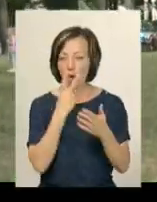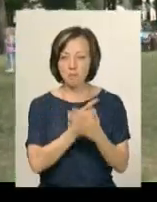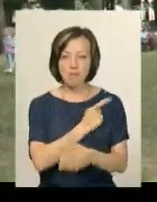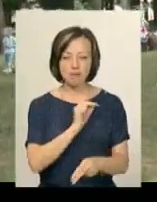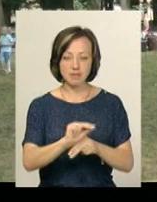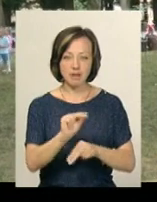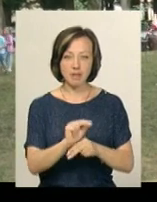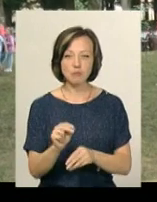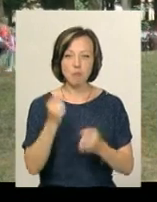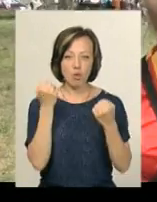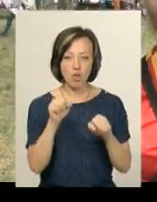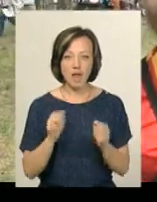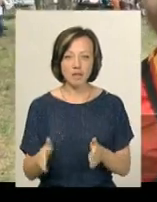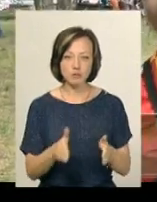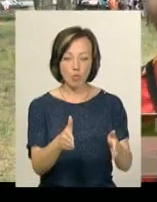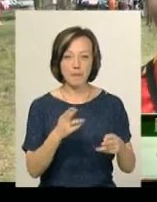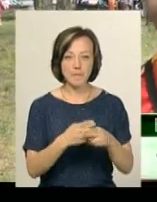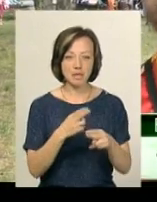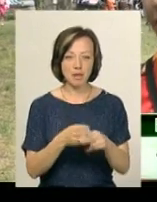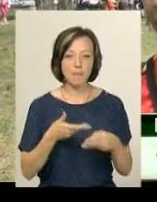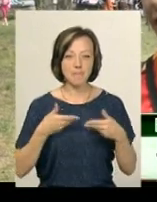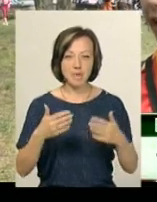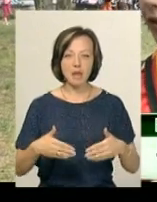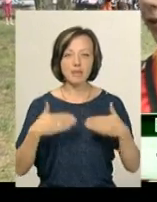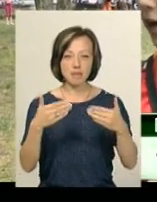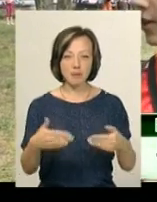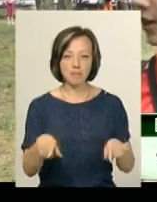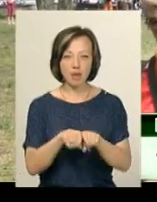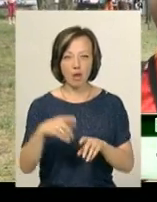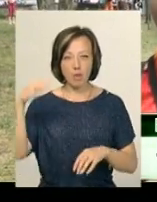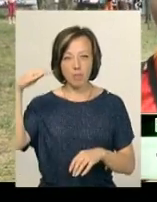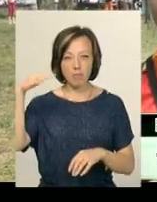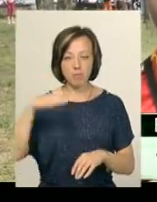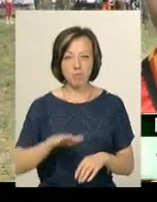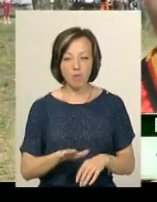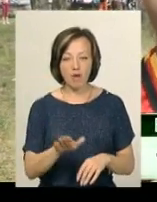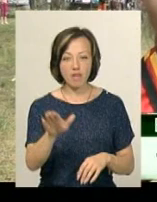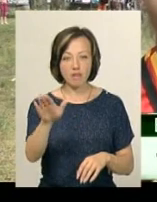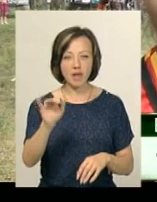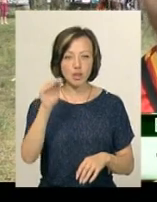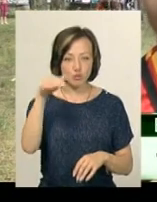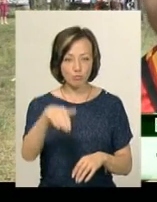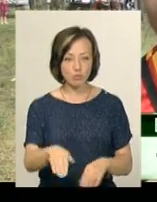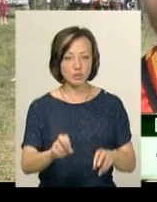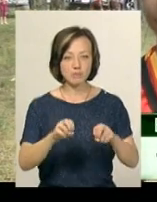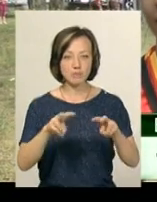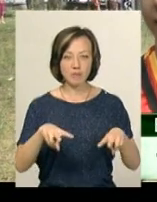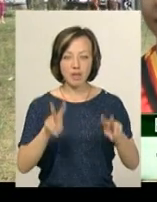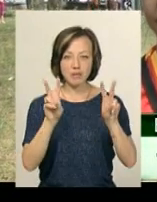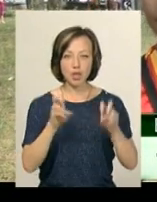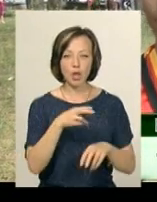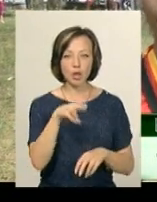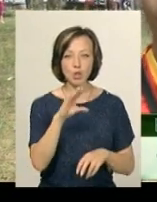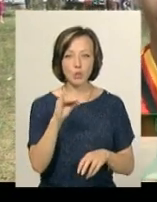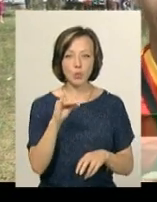«Подолання смуги перешкод». Ми проходили етап крутопохила вверх і спуск дюльфер. Ми працювали у зв